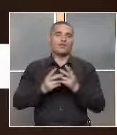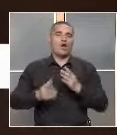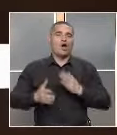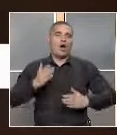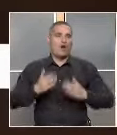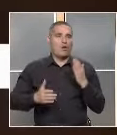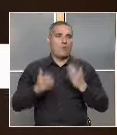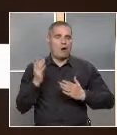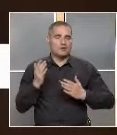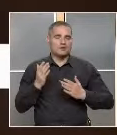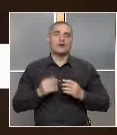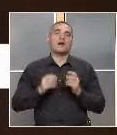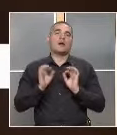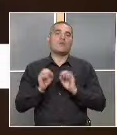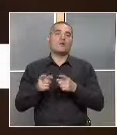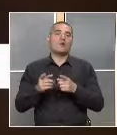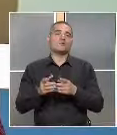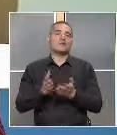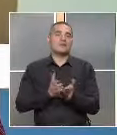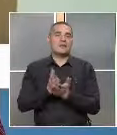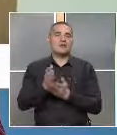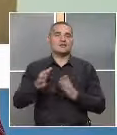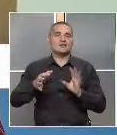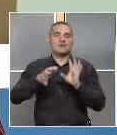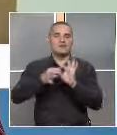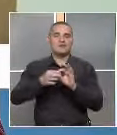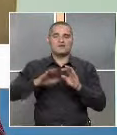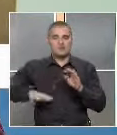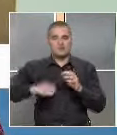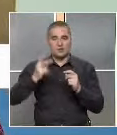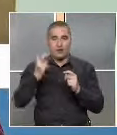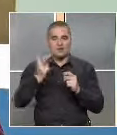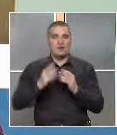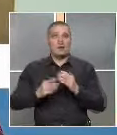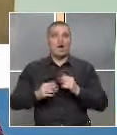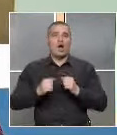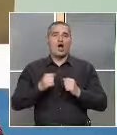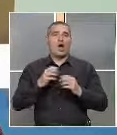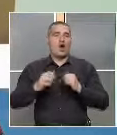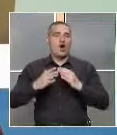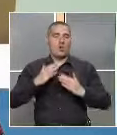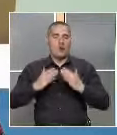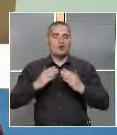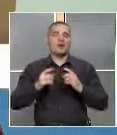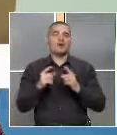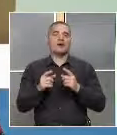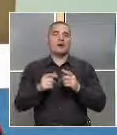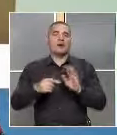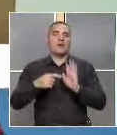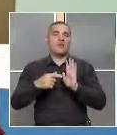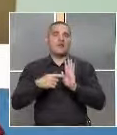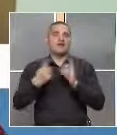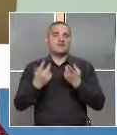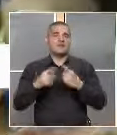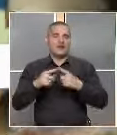и по този начин, взаимодействайки с детето двата робота, имитираме една социална среда,